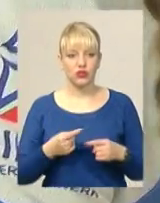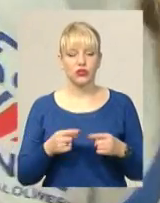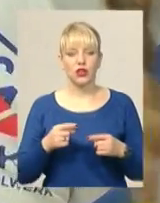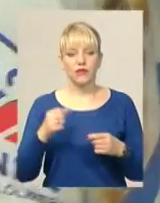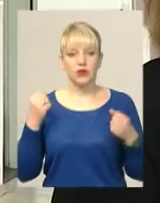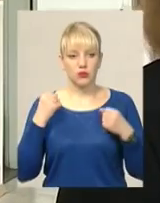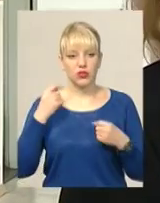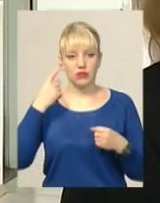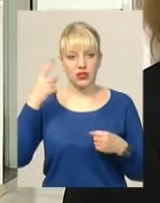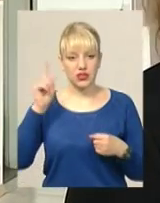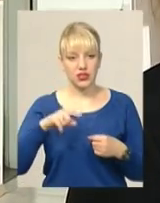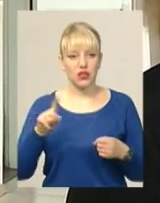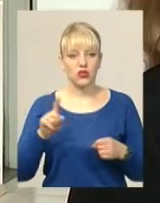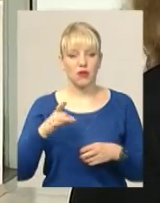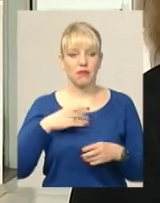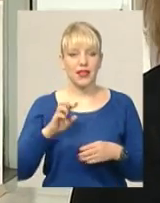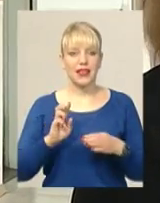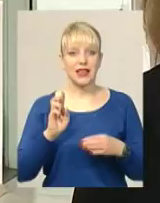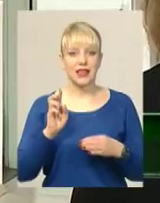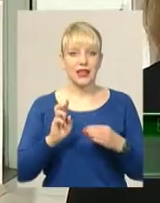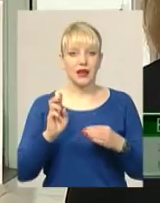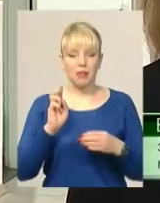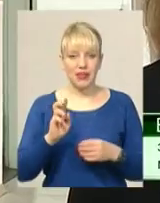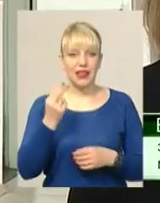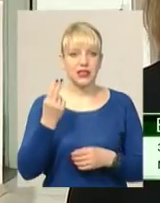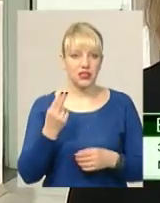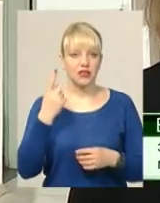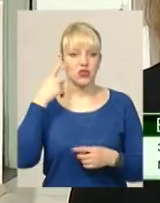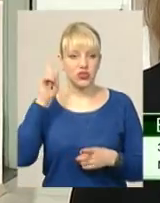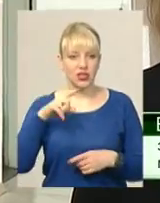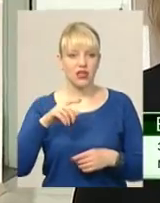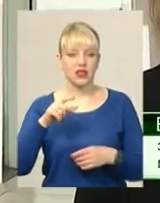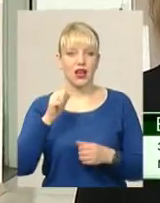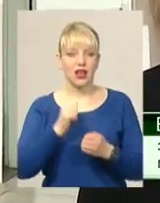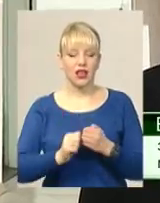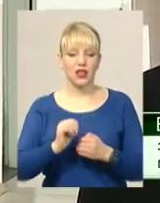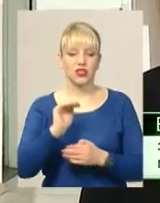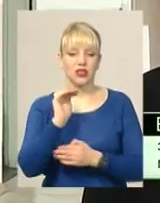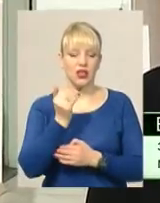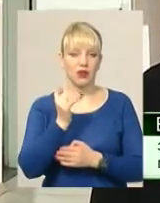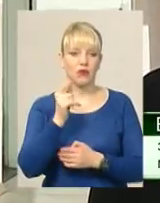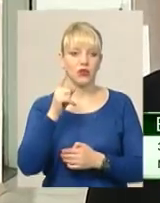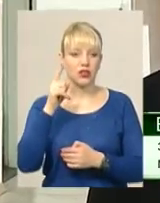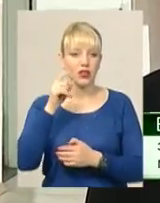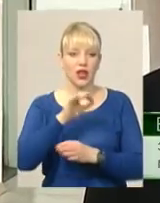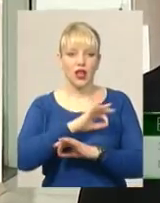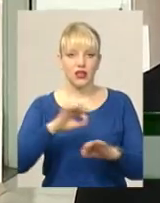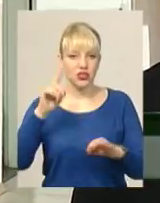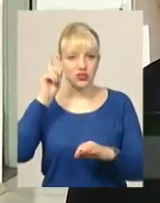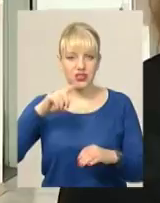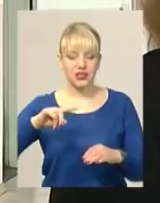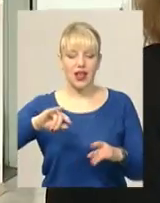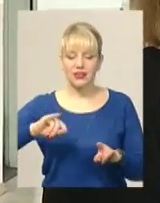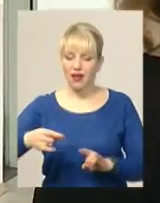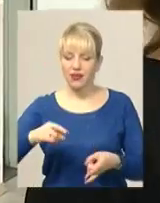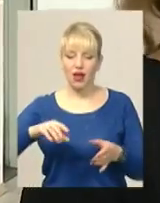вже знають. В Білій церкві ми дуже часто, траса там, вже кожен дитина знає трасу повністю дуже добре, навіть кожну ямку, він вже